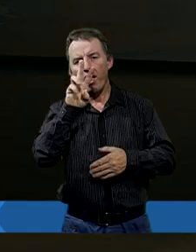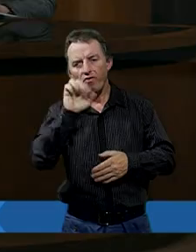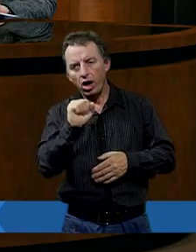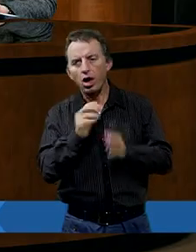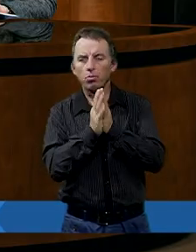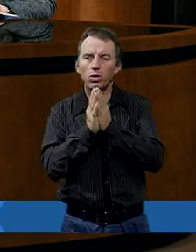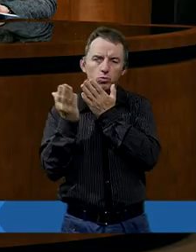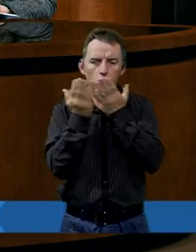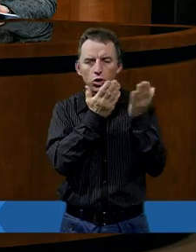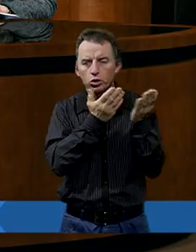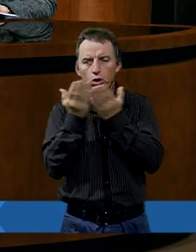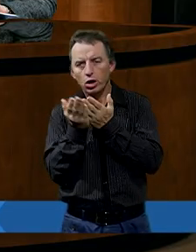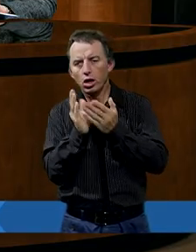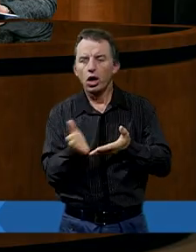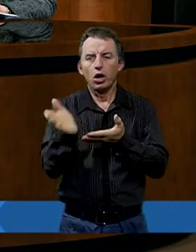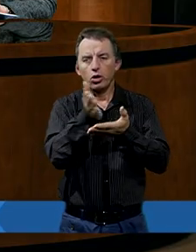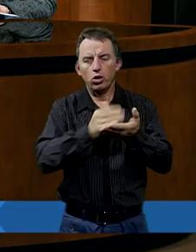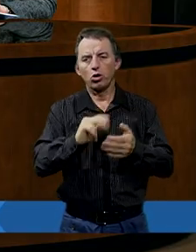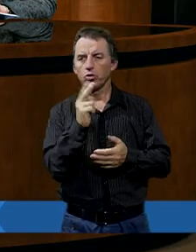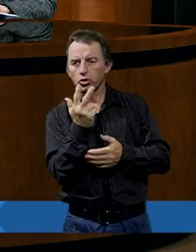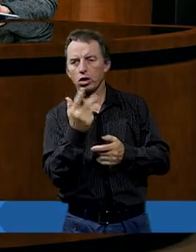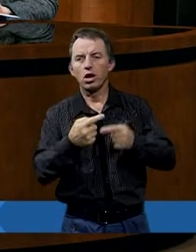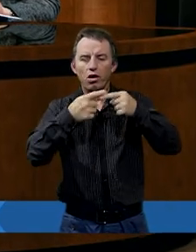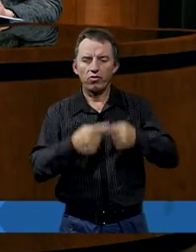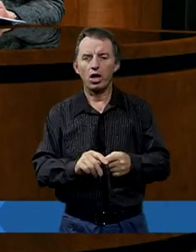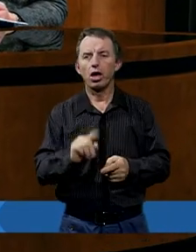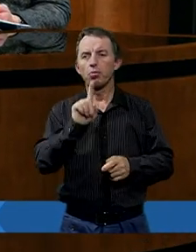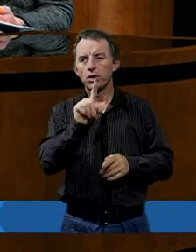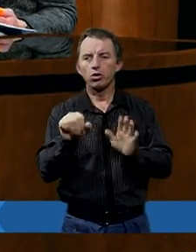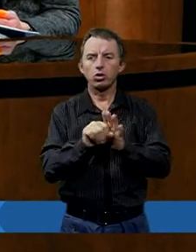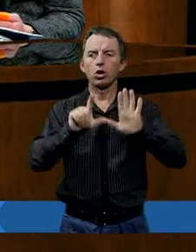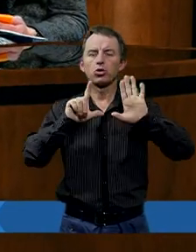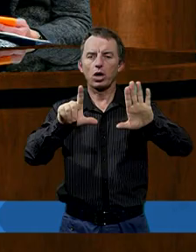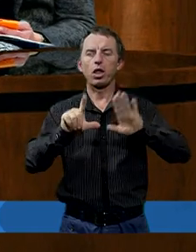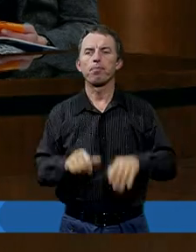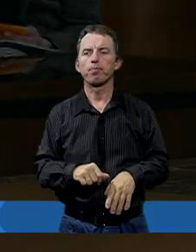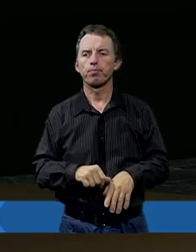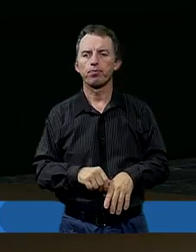poproszę Cię o przeczytanie z rozdziału trzeciego wersety od pierwszego do siódmego.